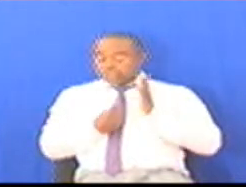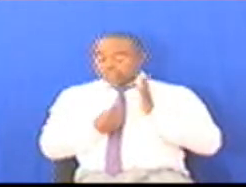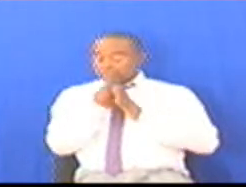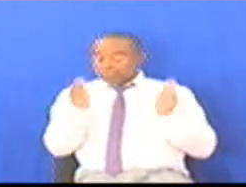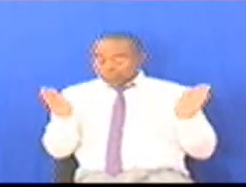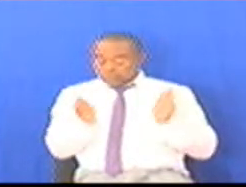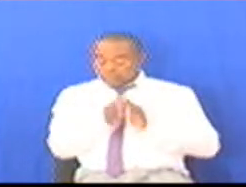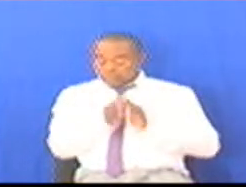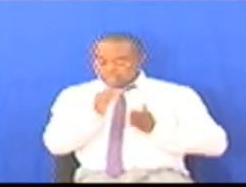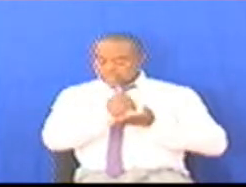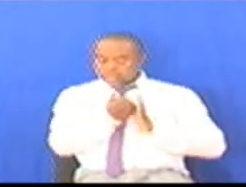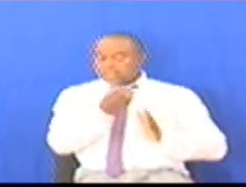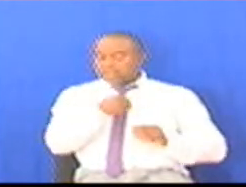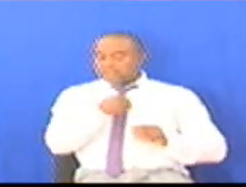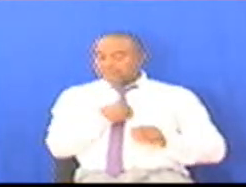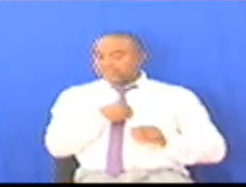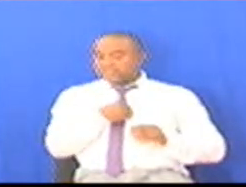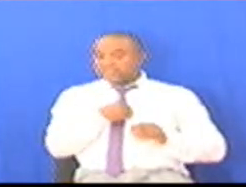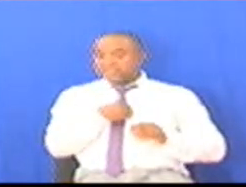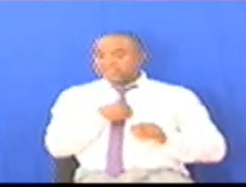Binafsi Tutawamiza Sana